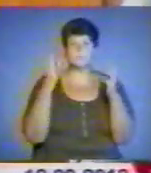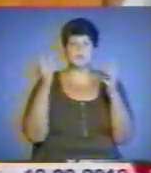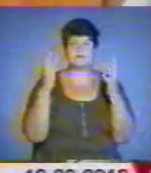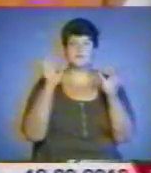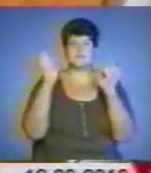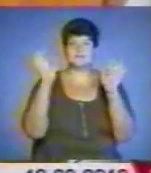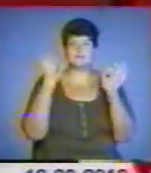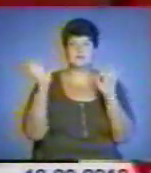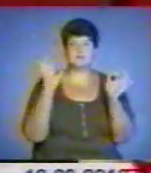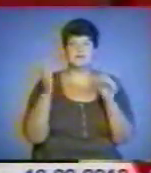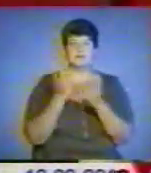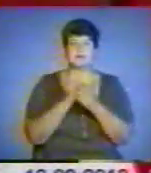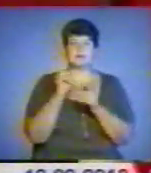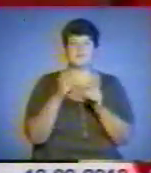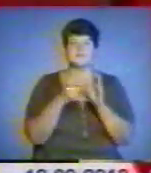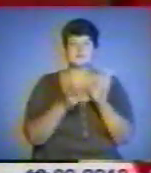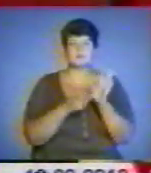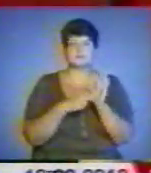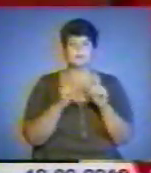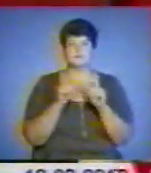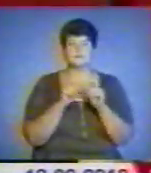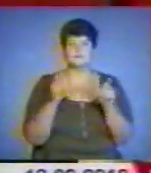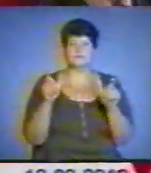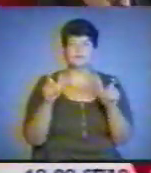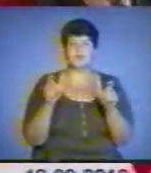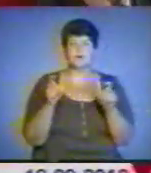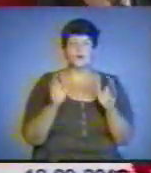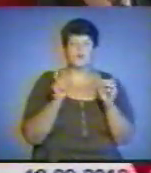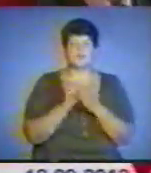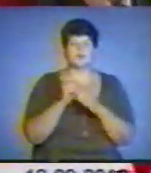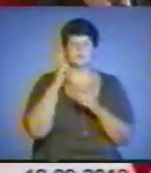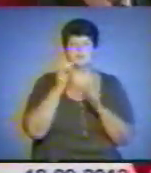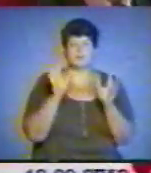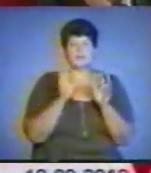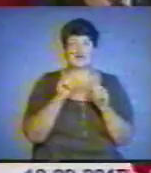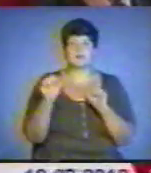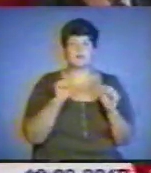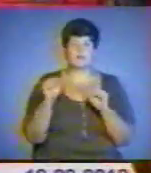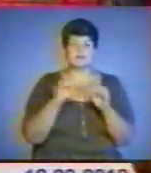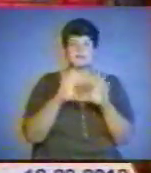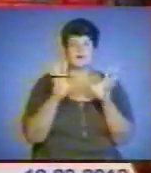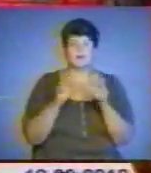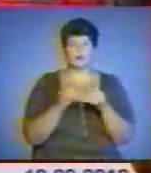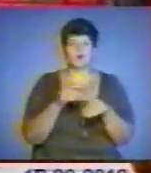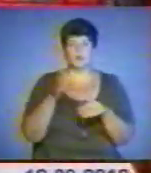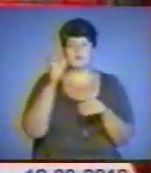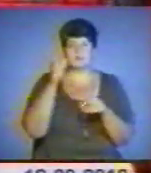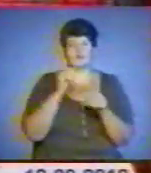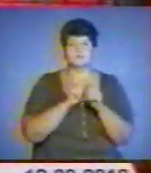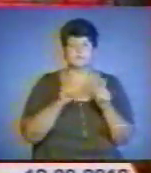навчальних закладів. Про пожежну безпеку повинні дбати керівники загальноосвітніх навчальних закладів та управління освіти і науки